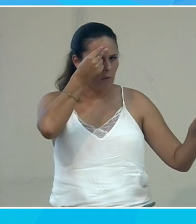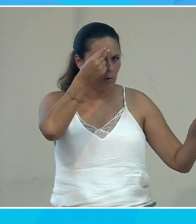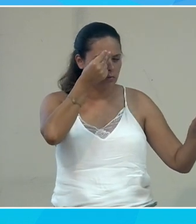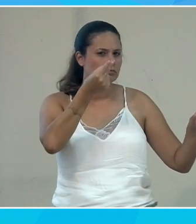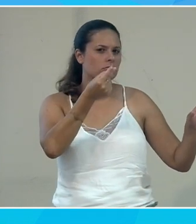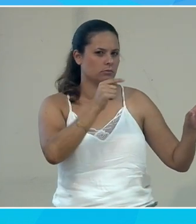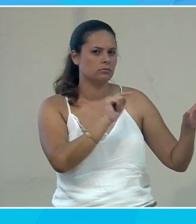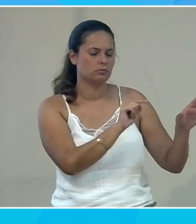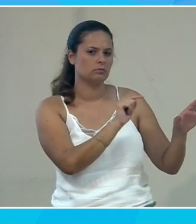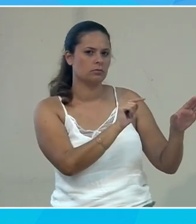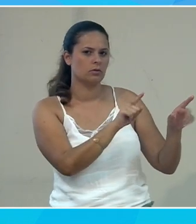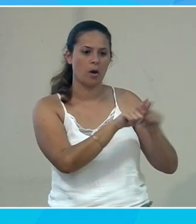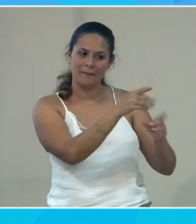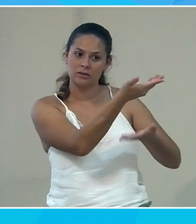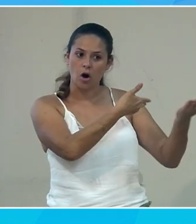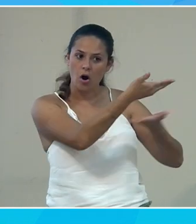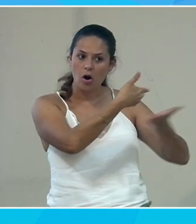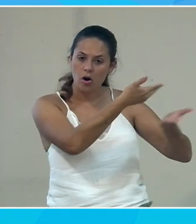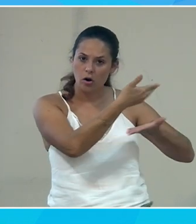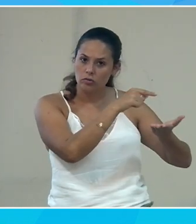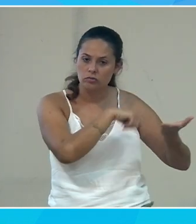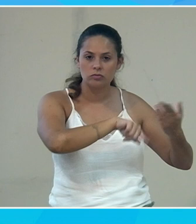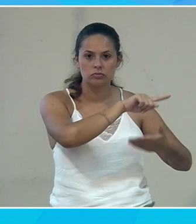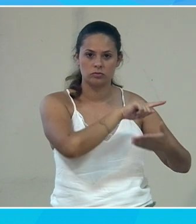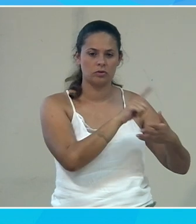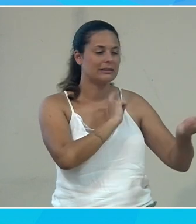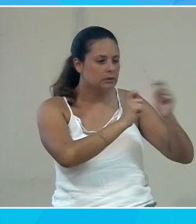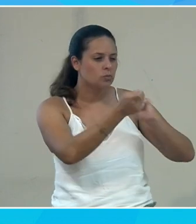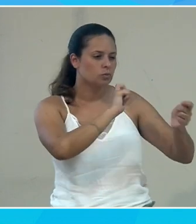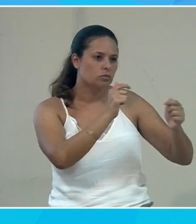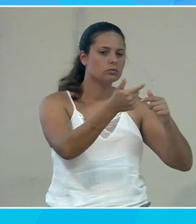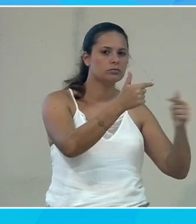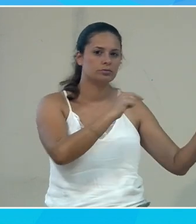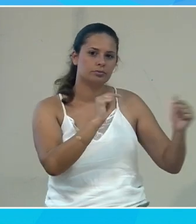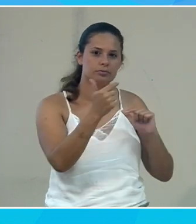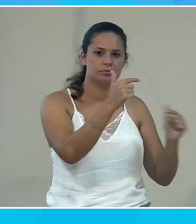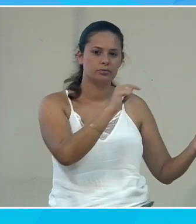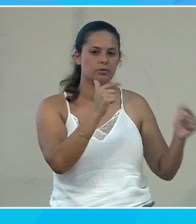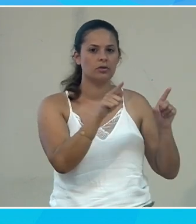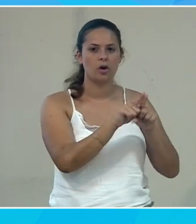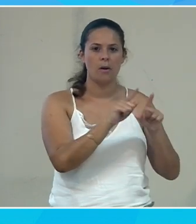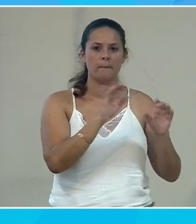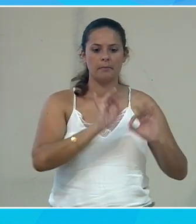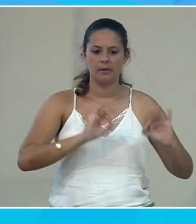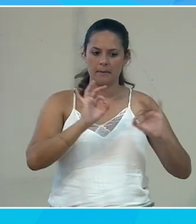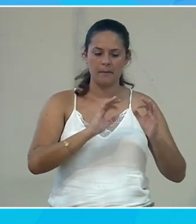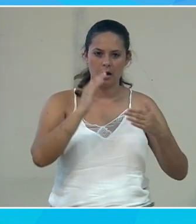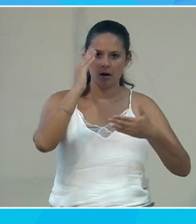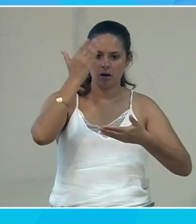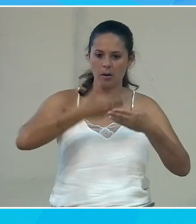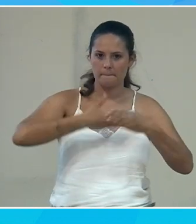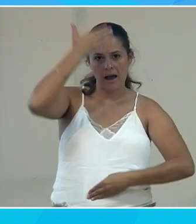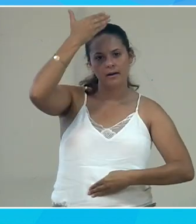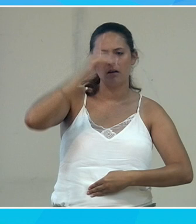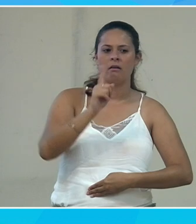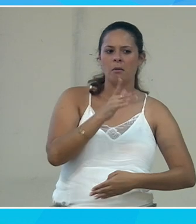finalement vont échanger et donc ça va générer des discussions, etc. Il n'y aura pas non plus de barrières, on ne pas se dire mais